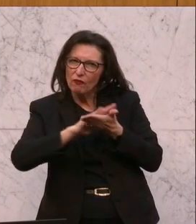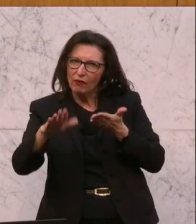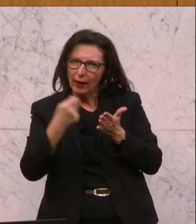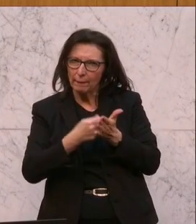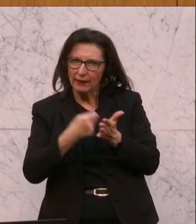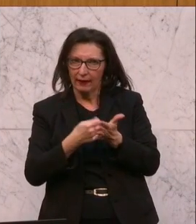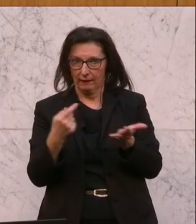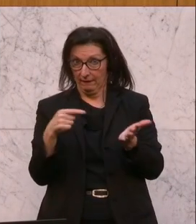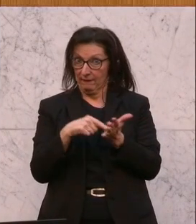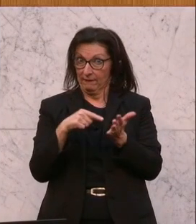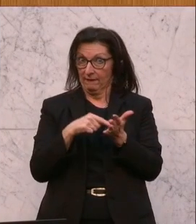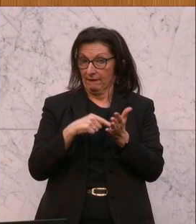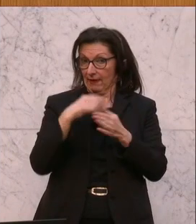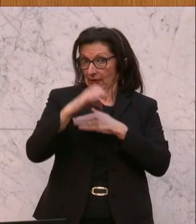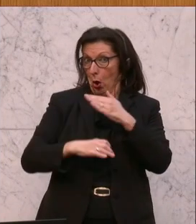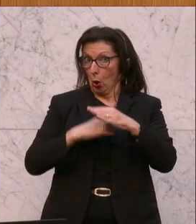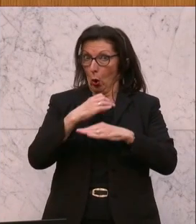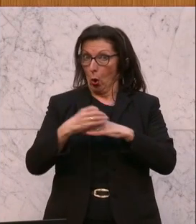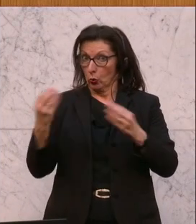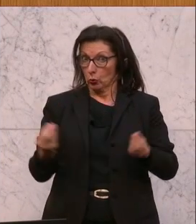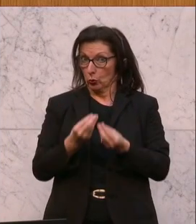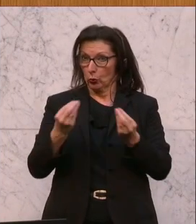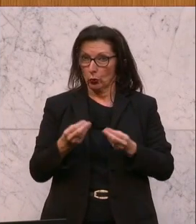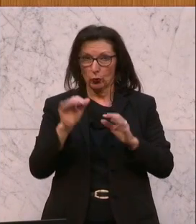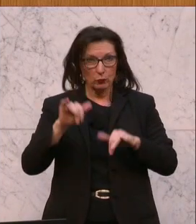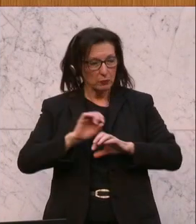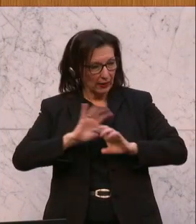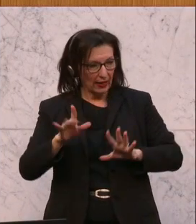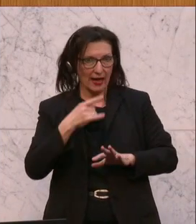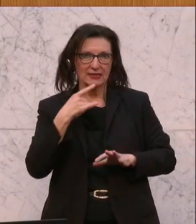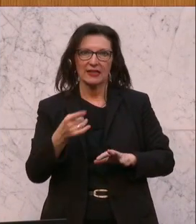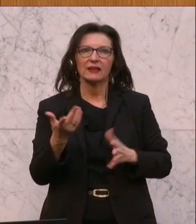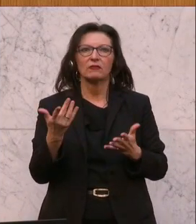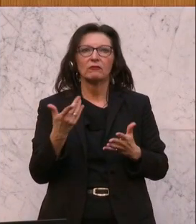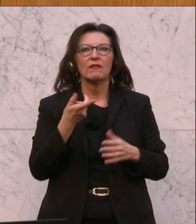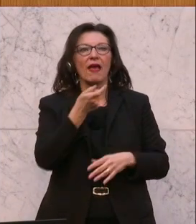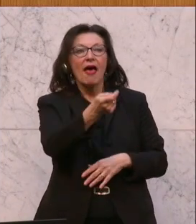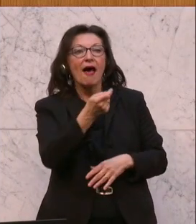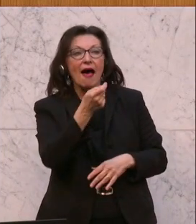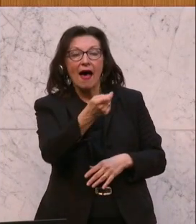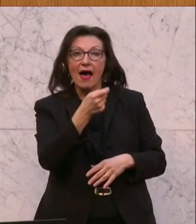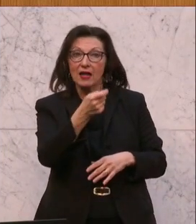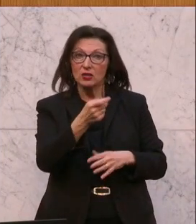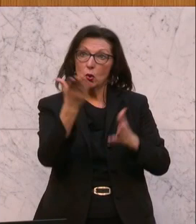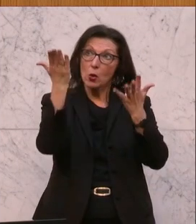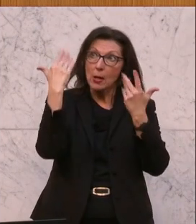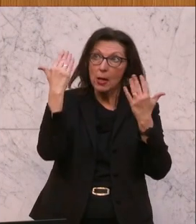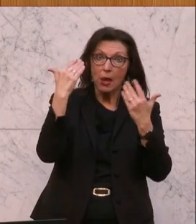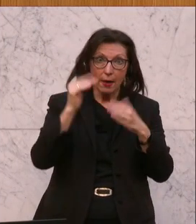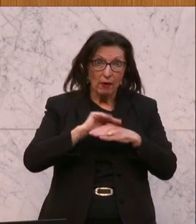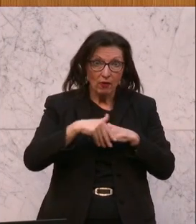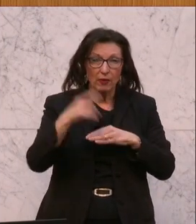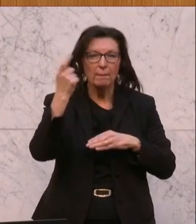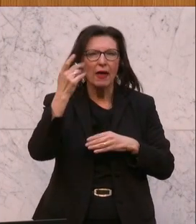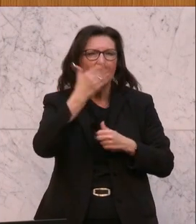Gründen soll ausdrücklich geregelt werden, dass auch für die Anschaffung von klimafreundlichen Heizungen gemeint sind, hier Wärmepumpen,